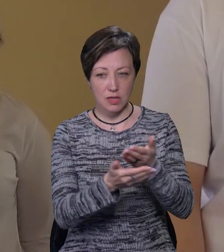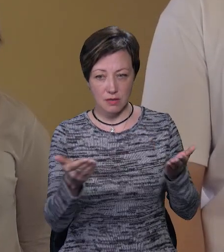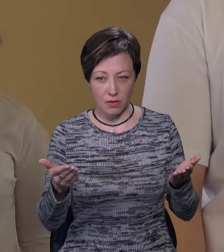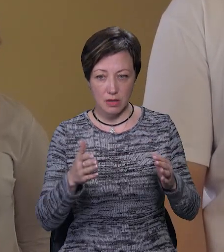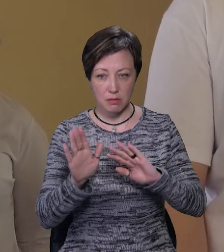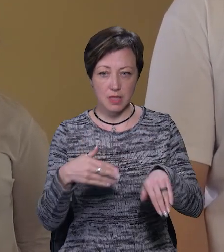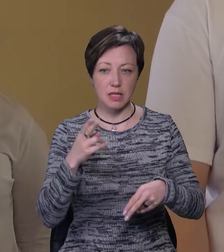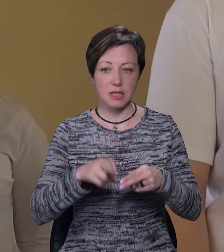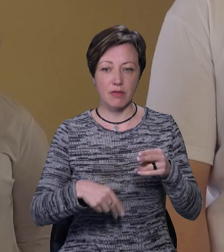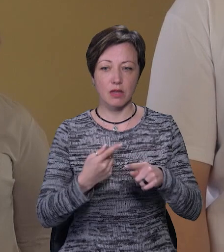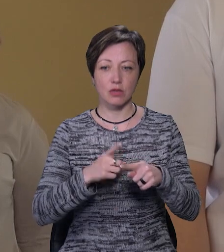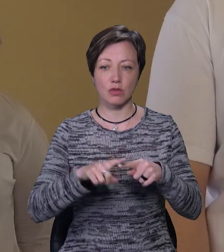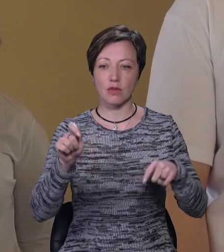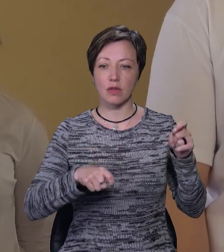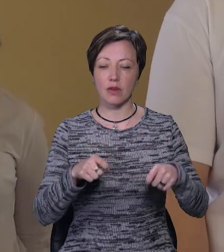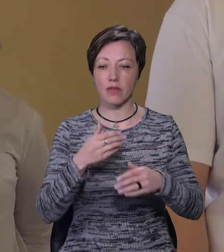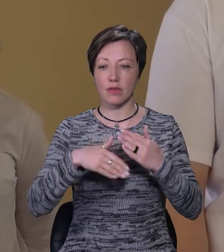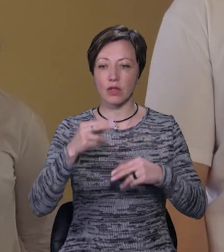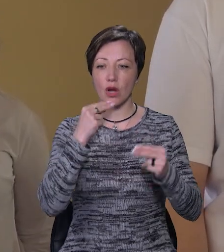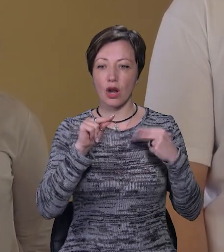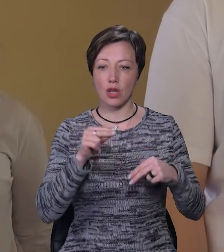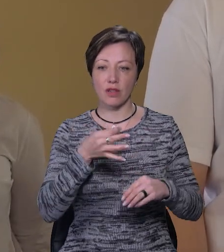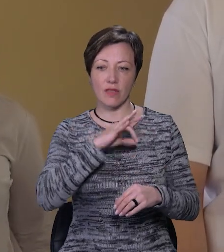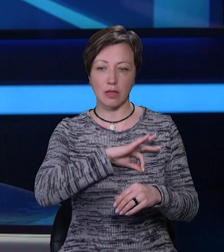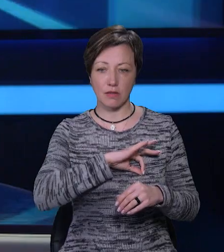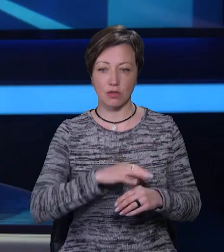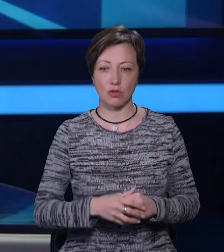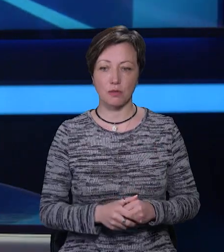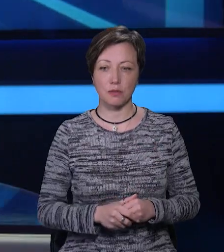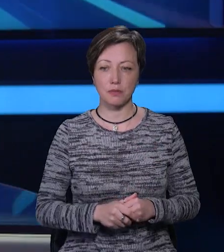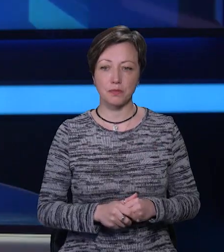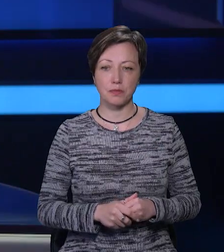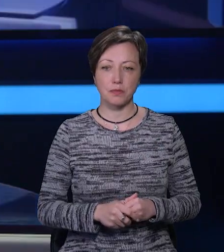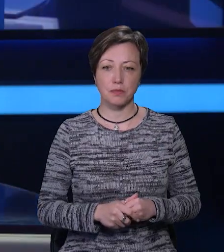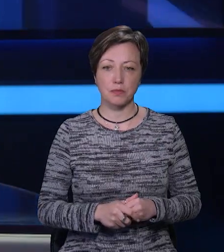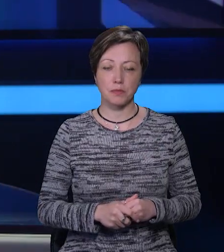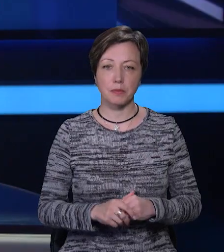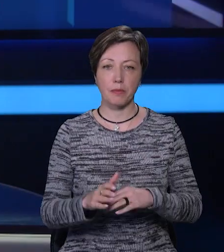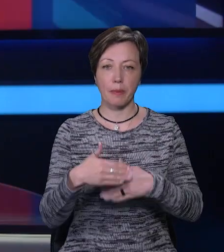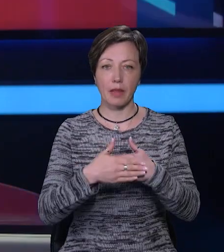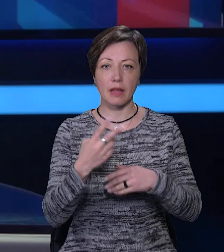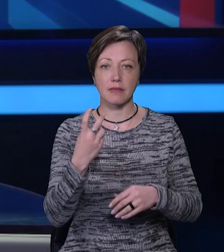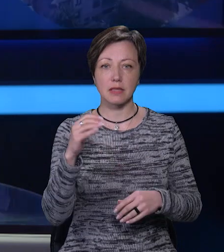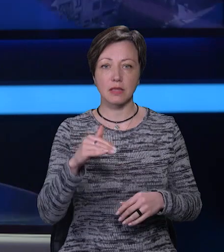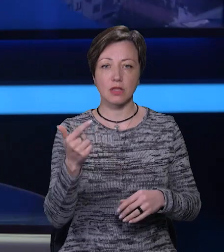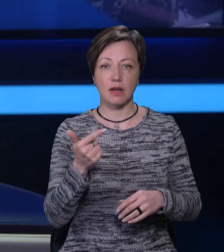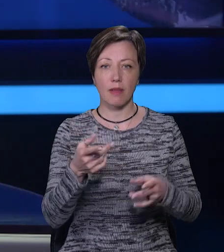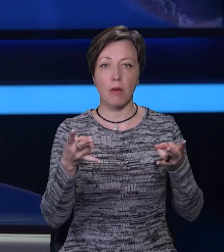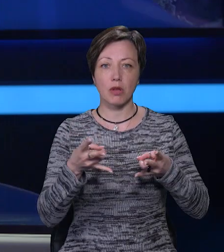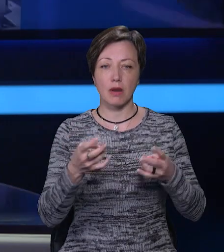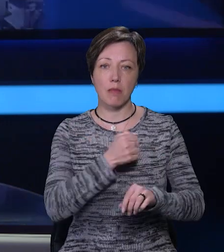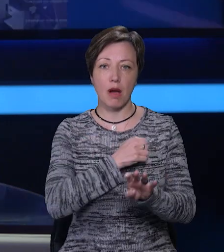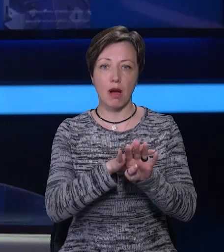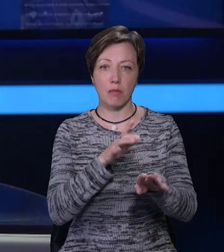після завершення кемпу вийде кращим і ефективнішим». Майже 200 тисяч гривень на потреби